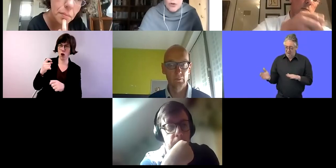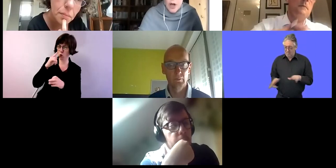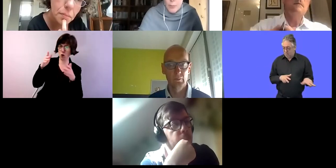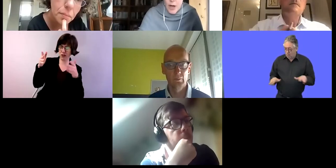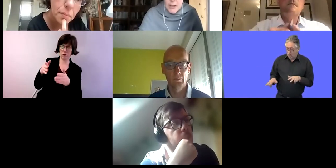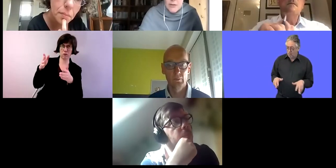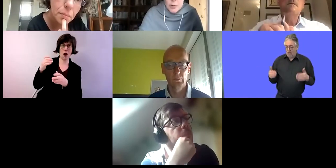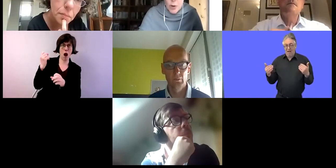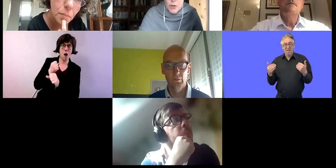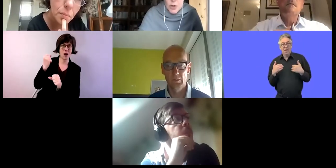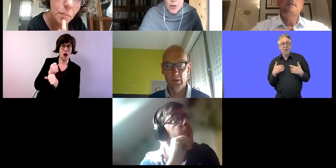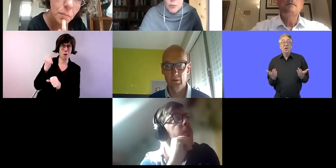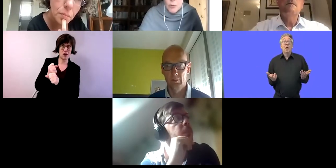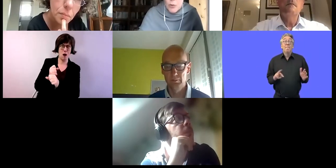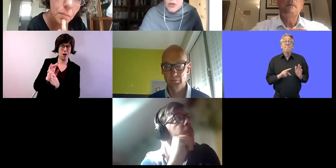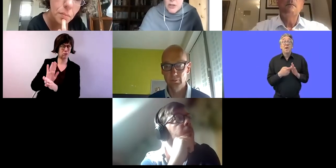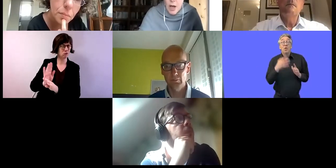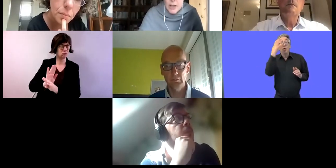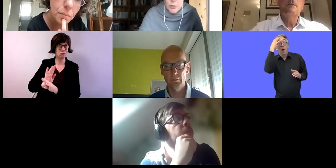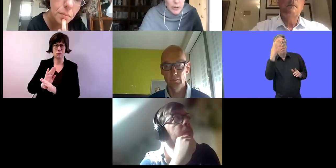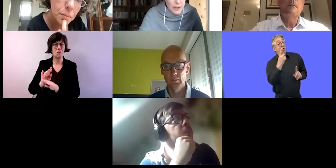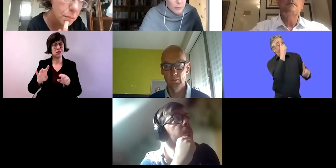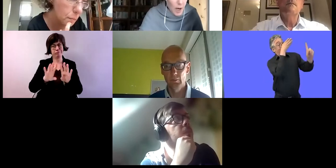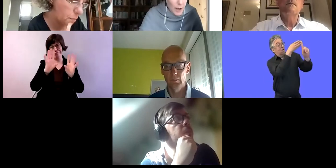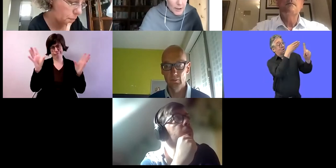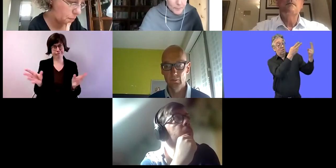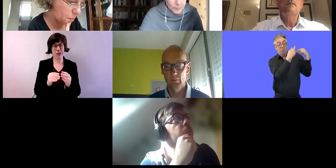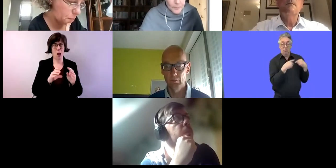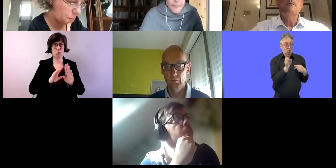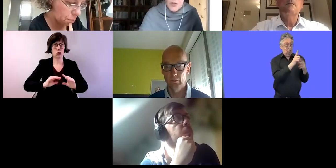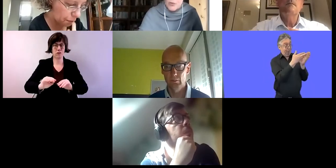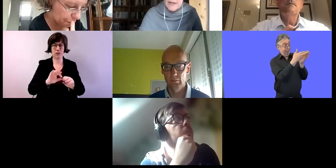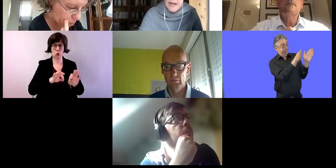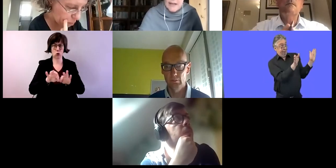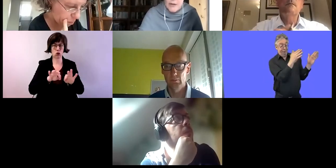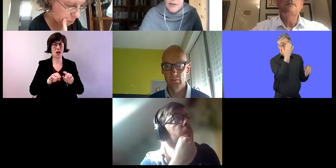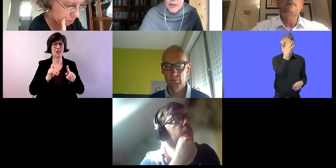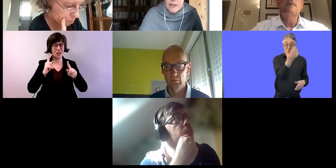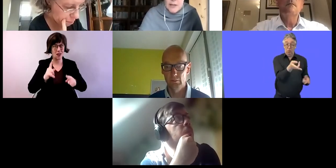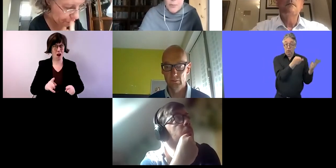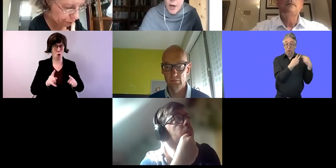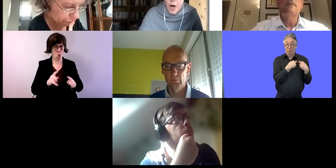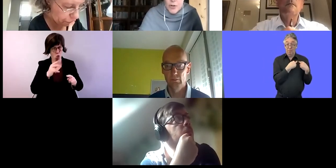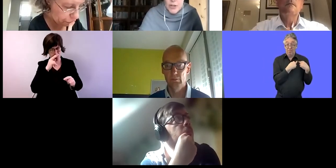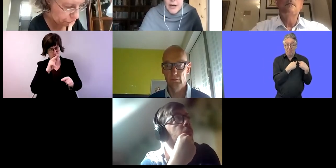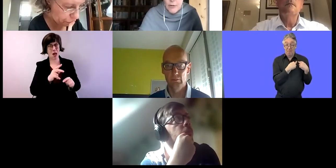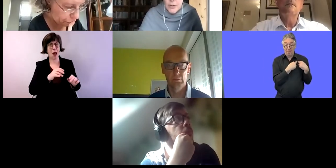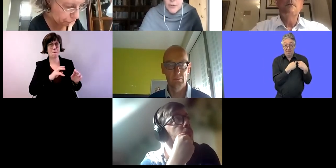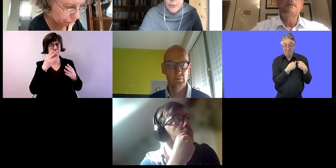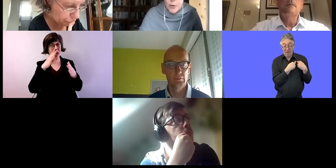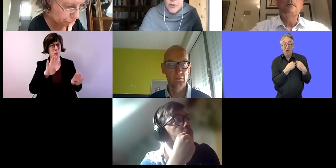Maßnahmen umsetzen muss. Die umfassende Beschäftigungsstrategie wurde auch also aus dieser Perspektive heraus